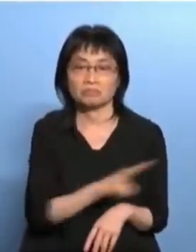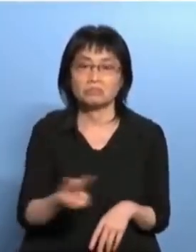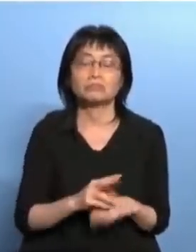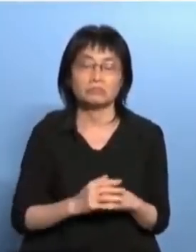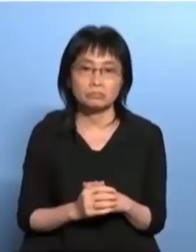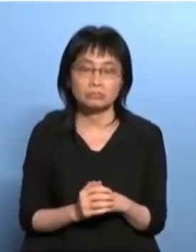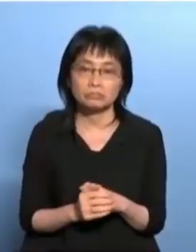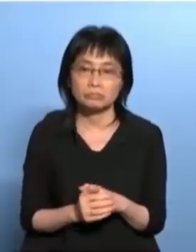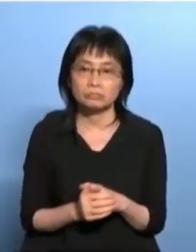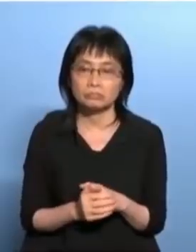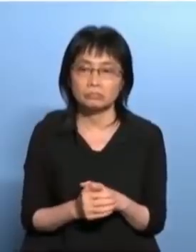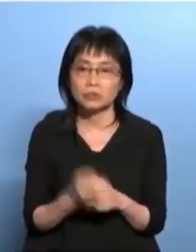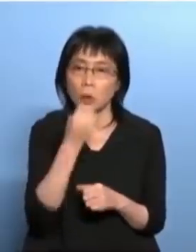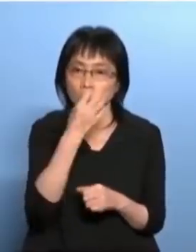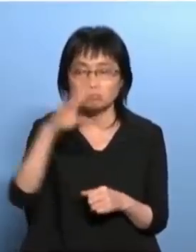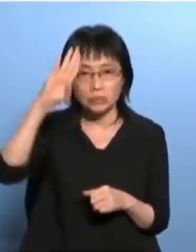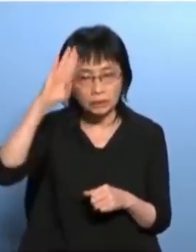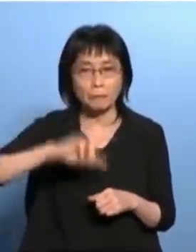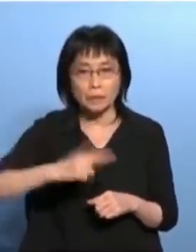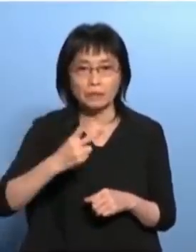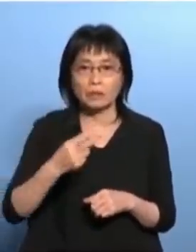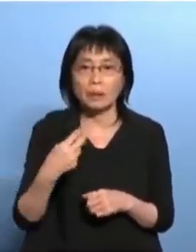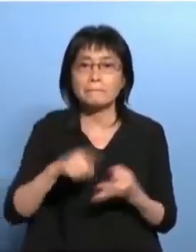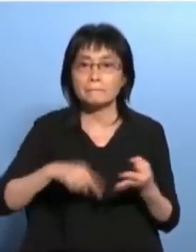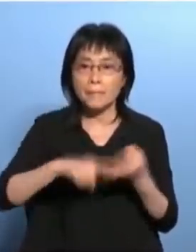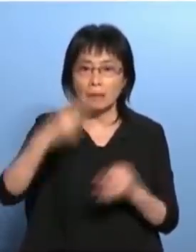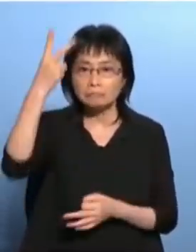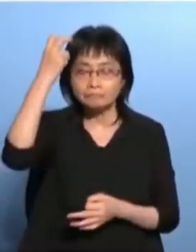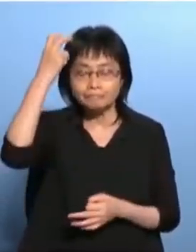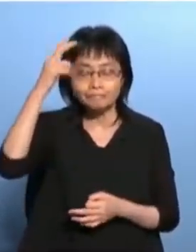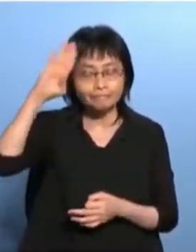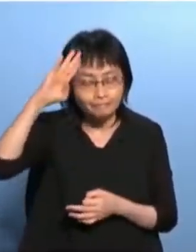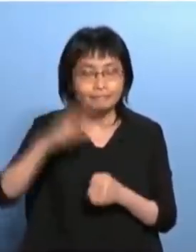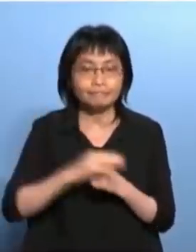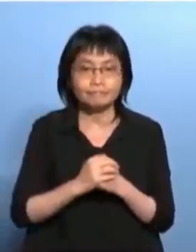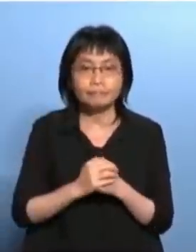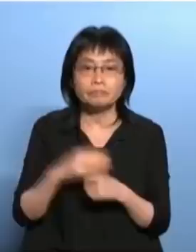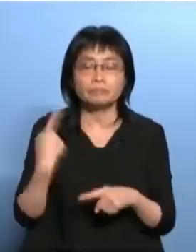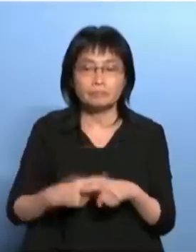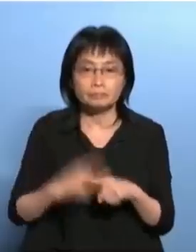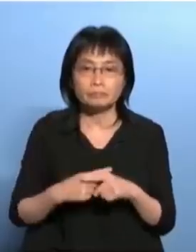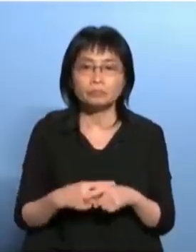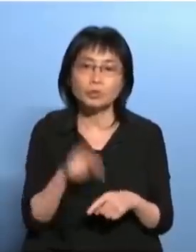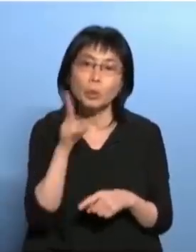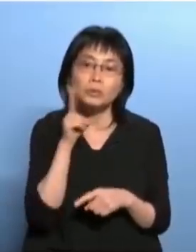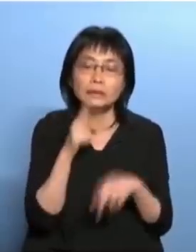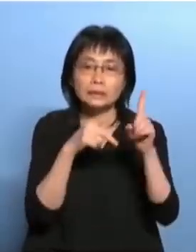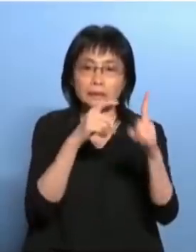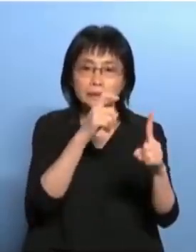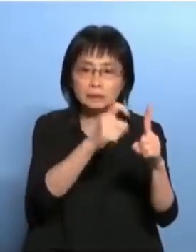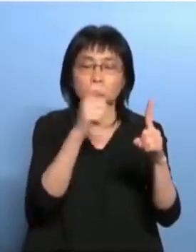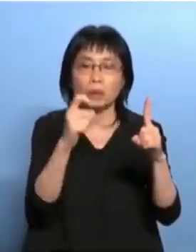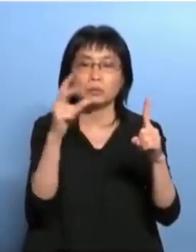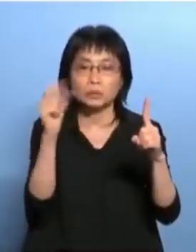警呢其实一个转变就是在当然越来越就是越来越在97之后越来越明显的